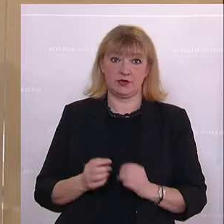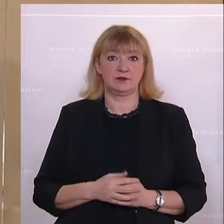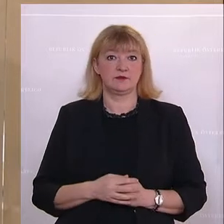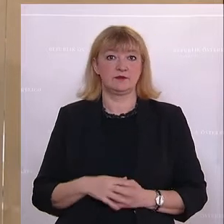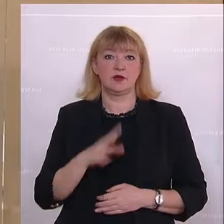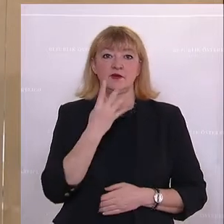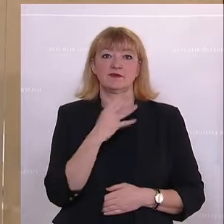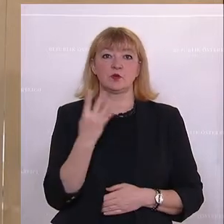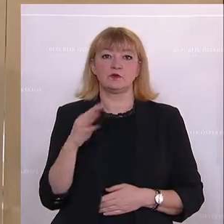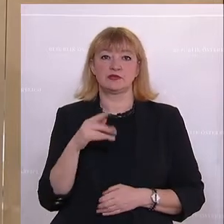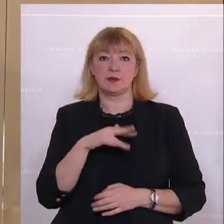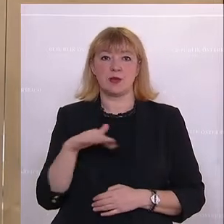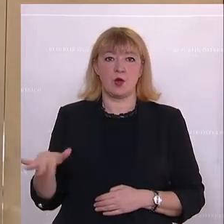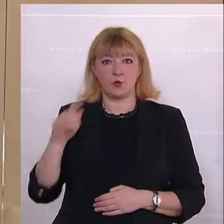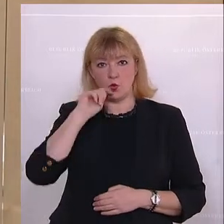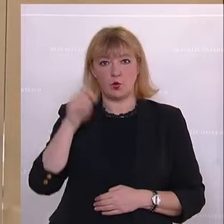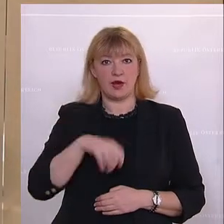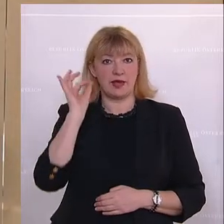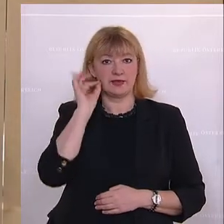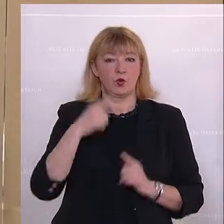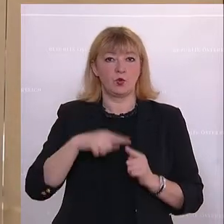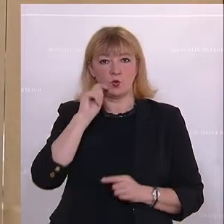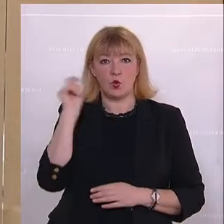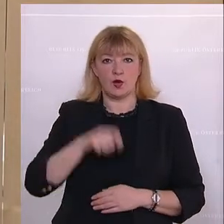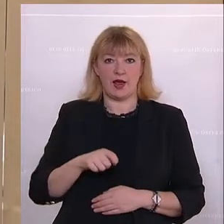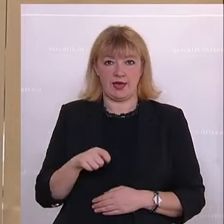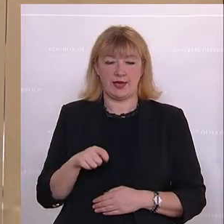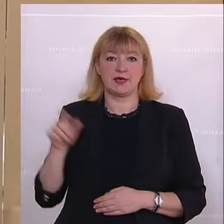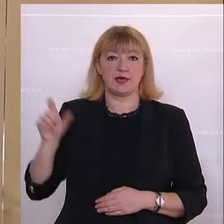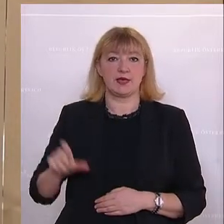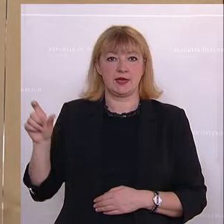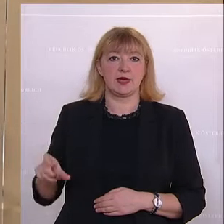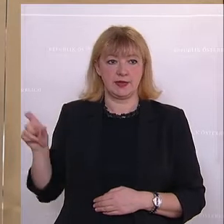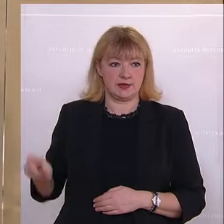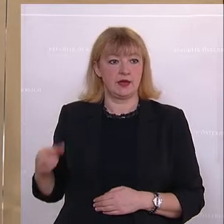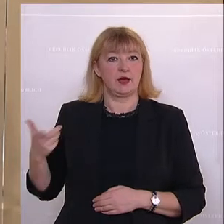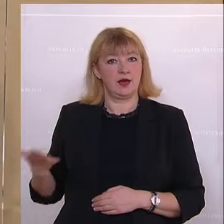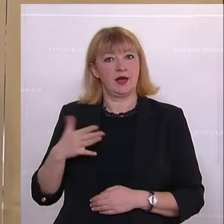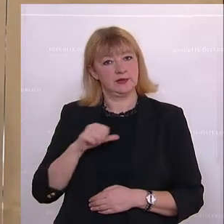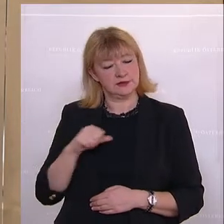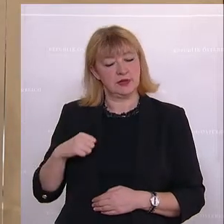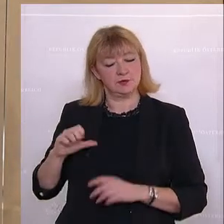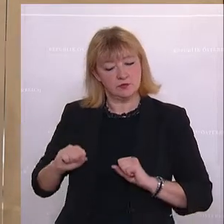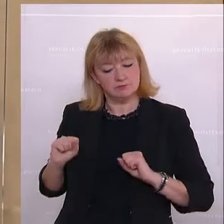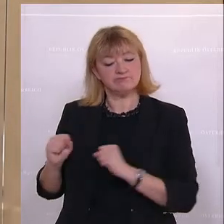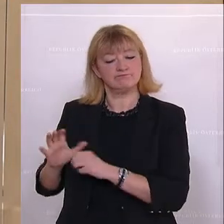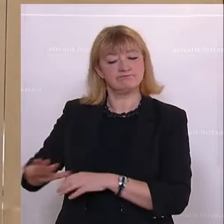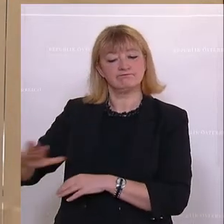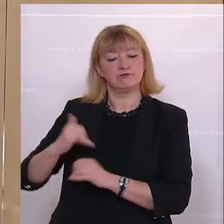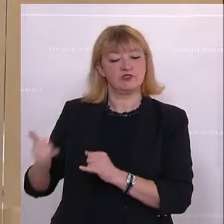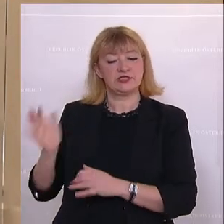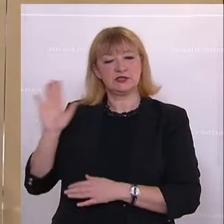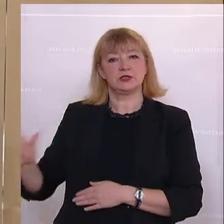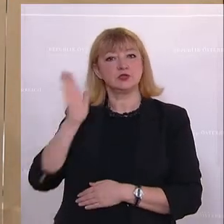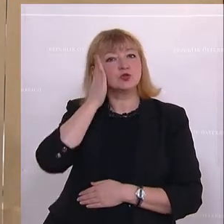44 Millionen Ukrainerinnen und Ukrainer sollten es in ihrer eigenen Hand haben, wie sie ihre Zukunft